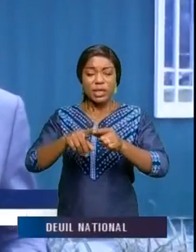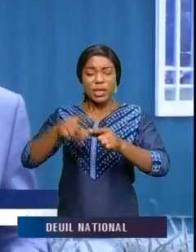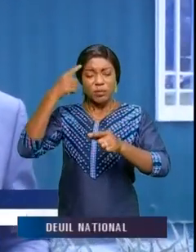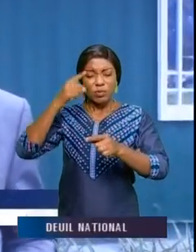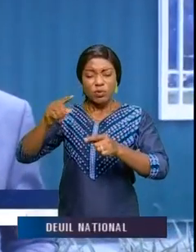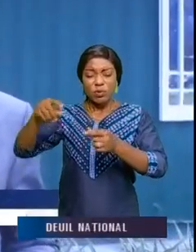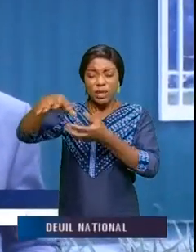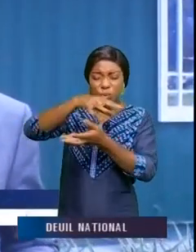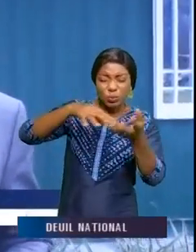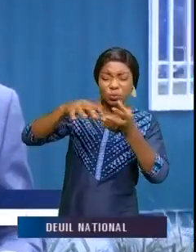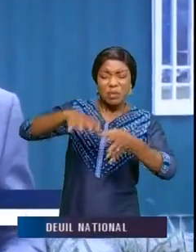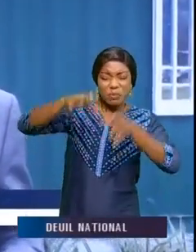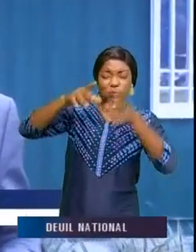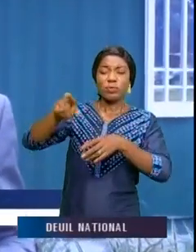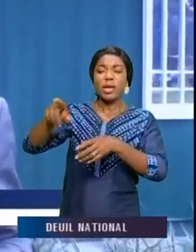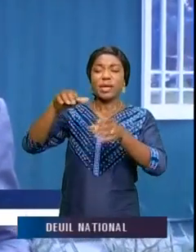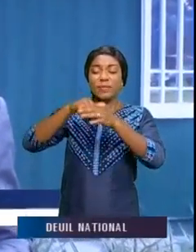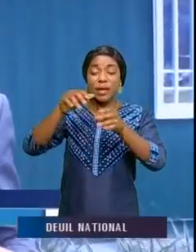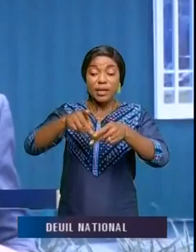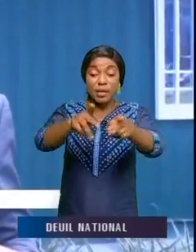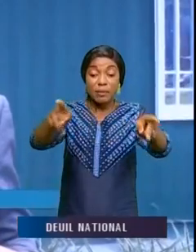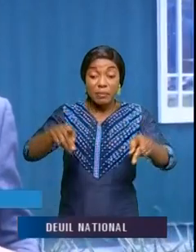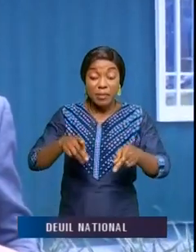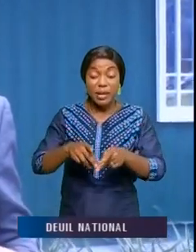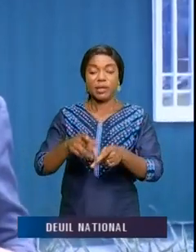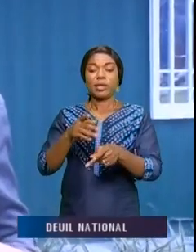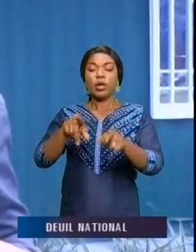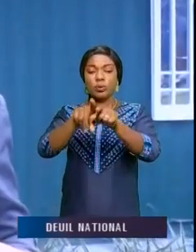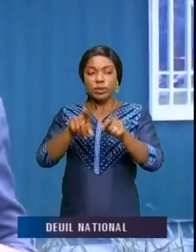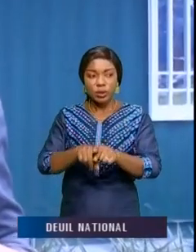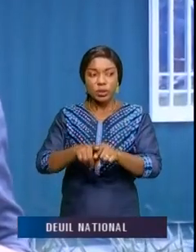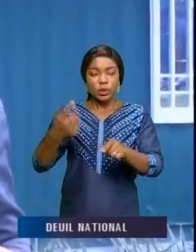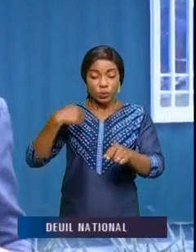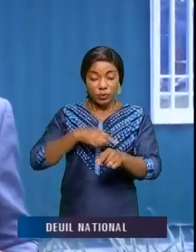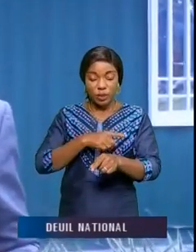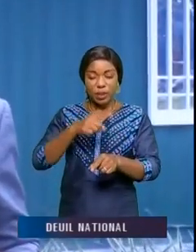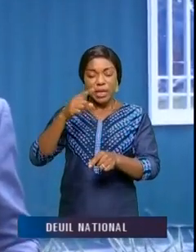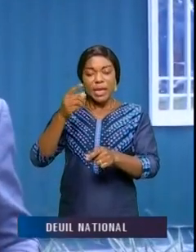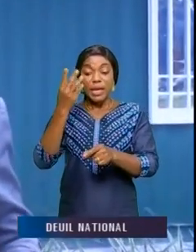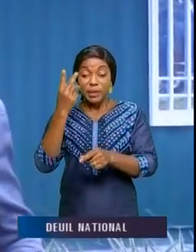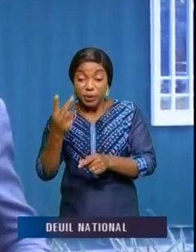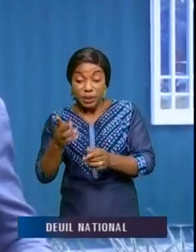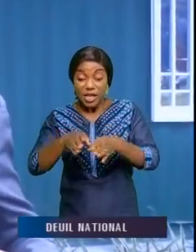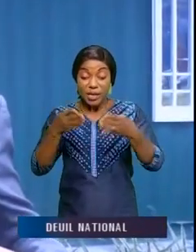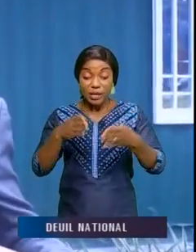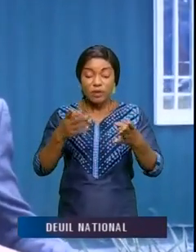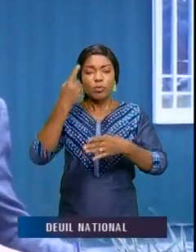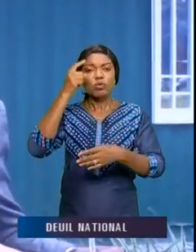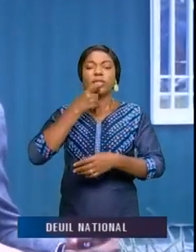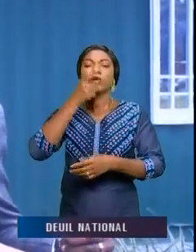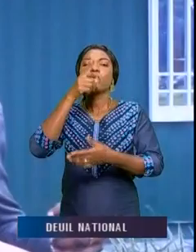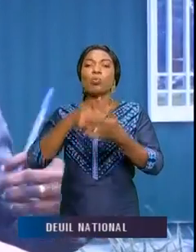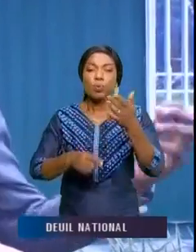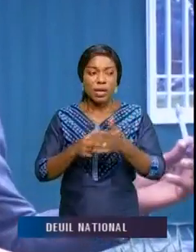l'insécurité, qui est très menacée par la violence armée. Nous avons bien voulu pondre ces deux ouvrages pour les dire de